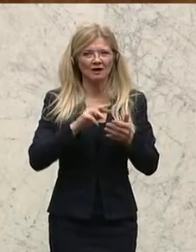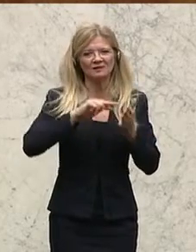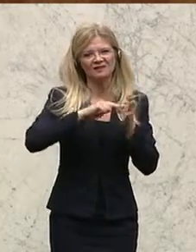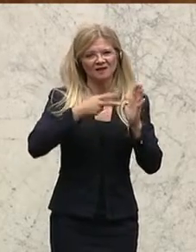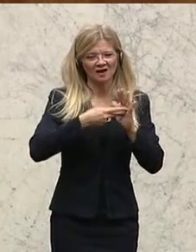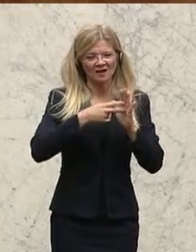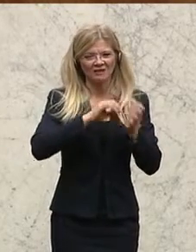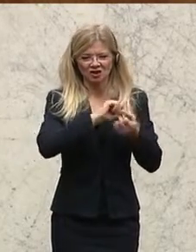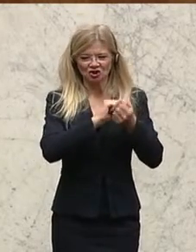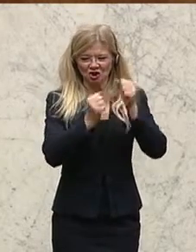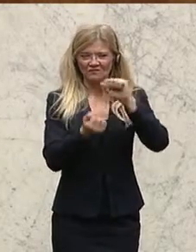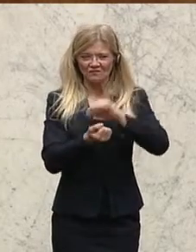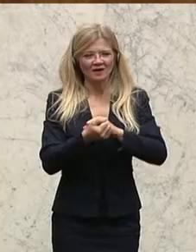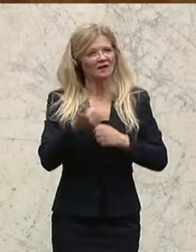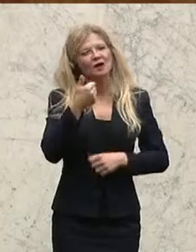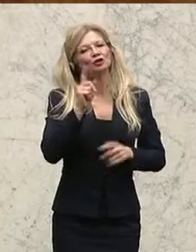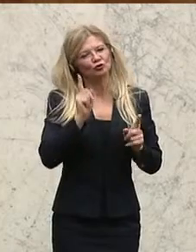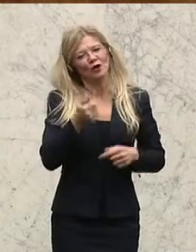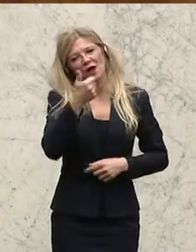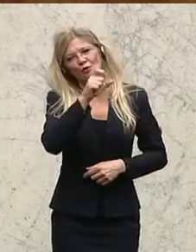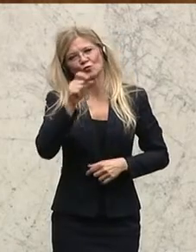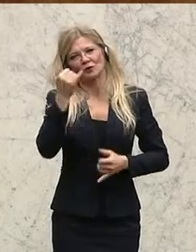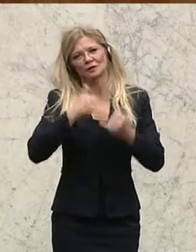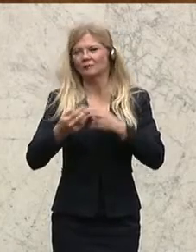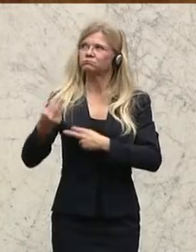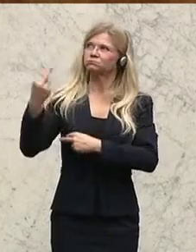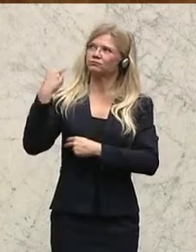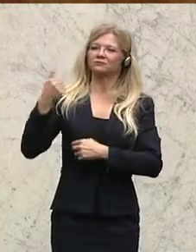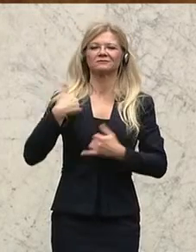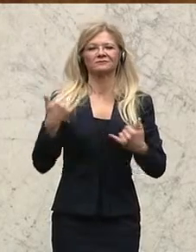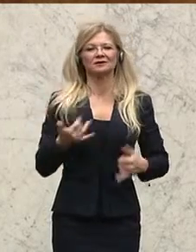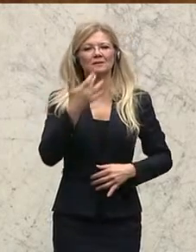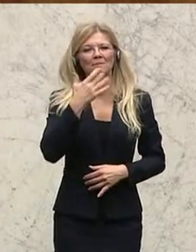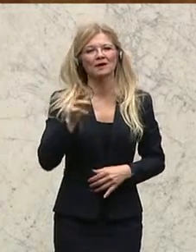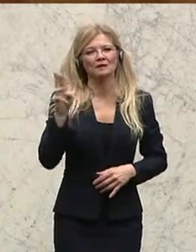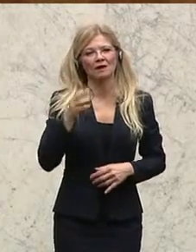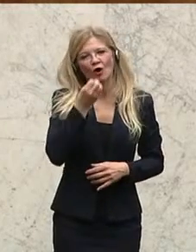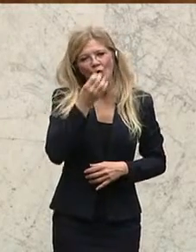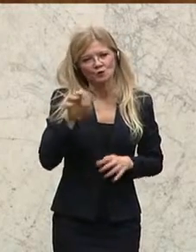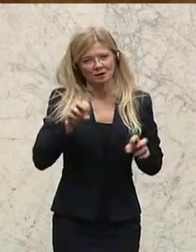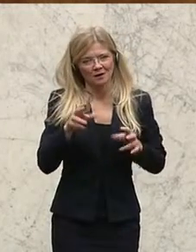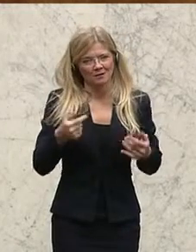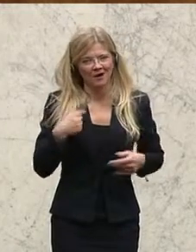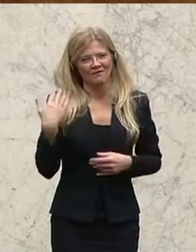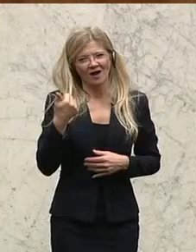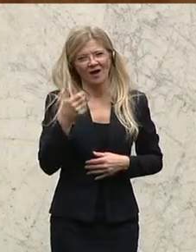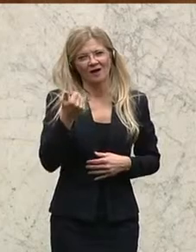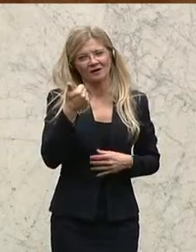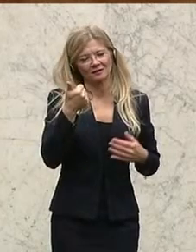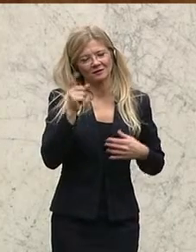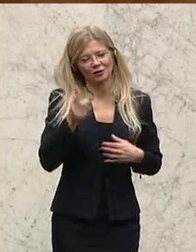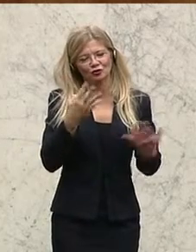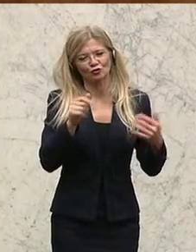mit einem Text von Peter Rossäger, der das 1902 geschrieben hat. Auf der eiserne Straße